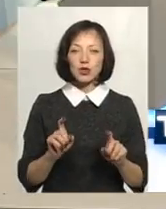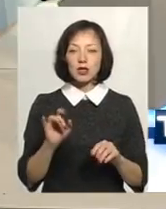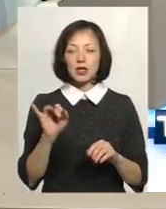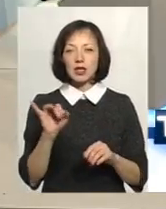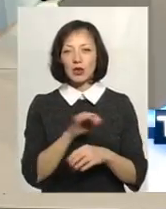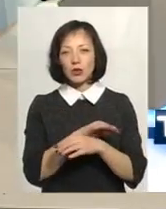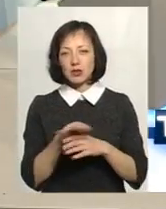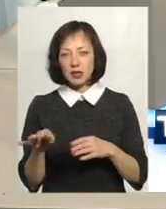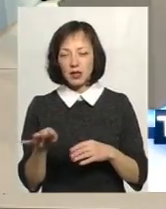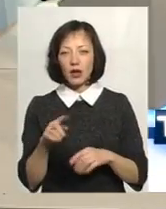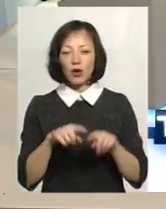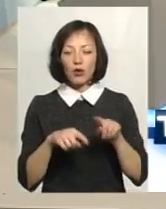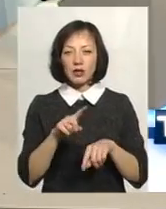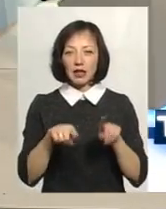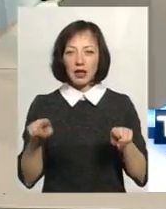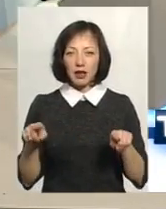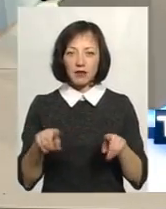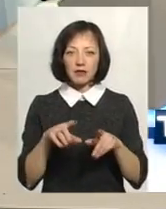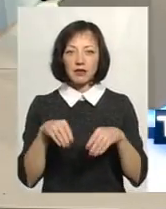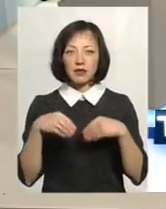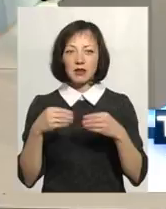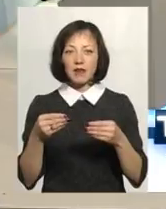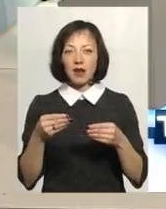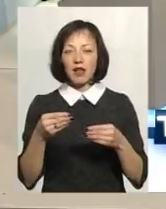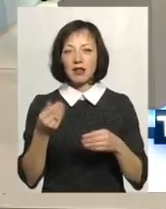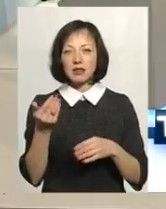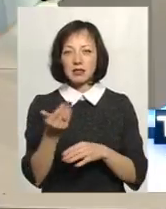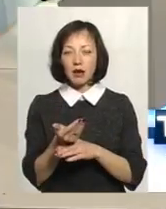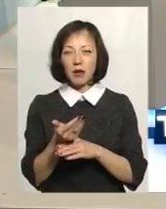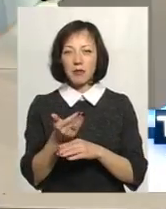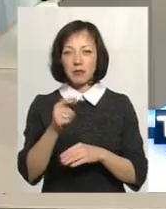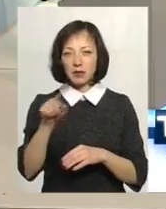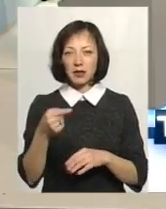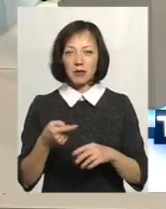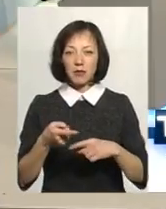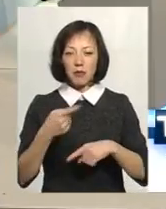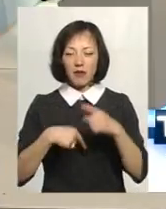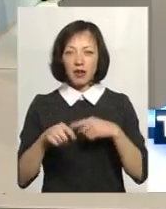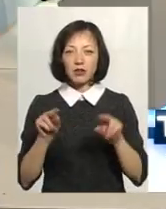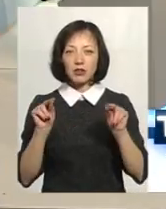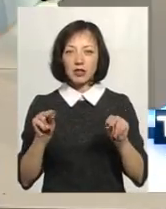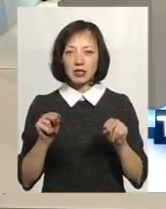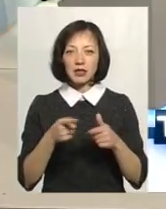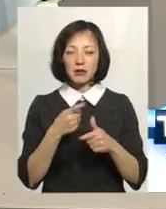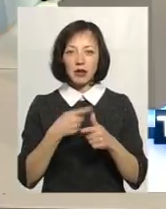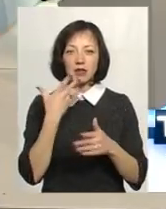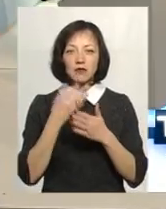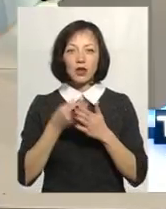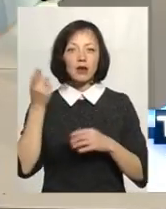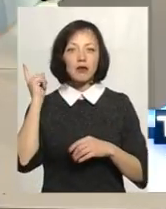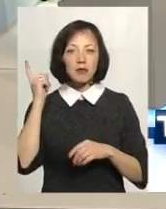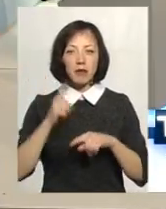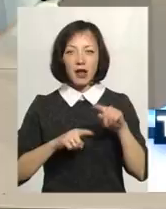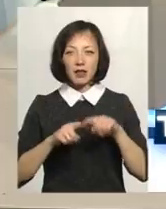родичі деяких людей, вони давали запити на повернення чесного ім'я своїх предків, тобто